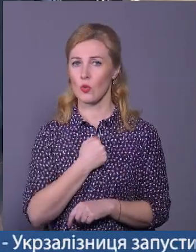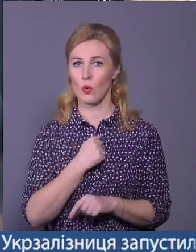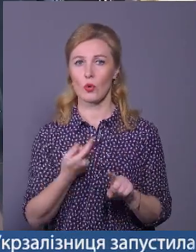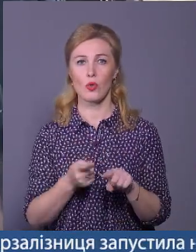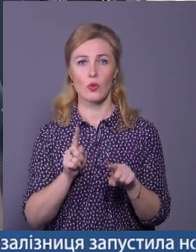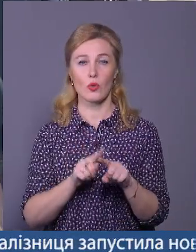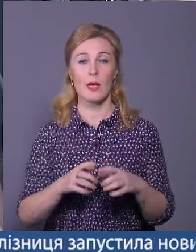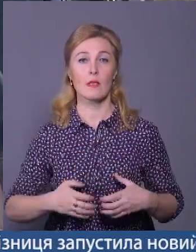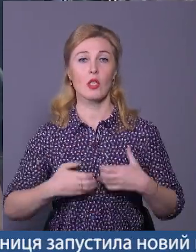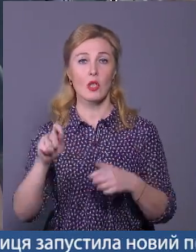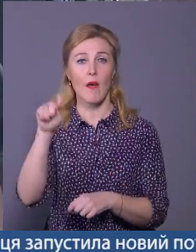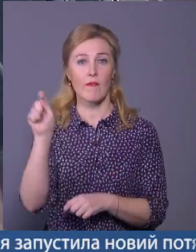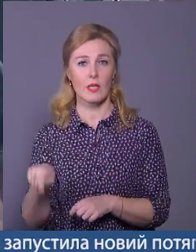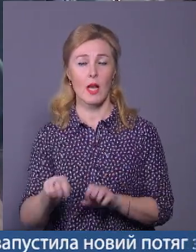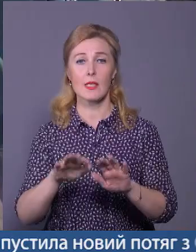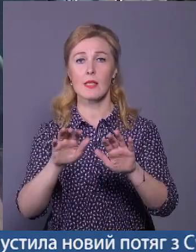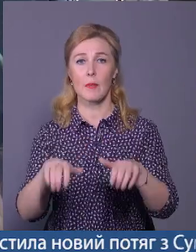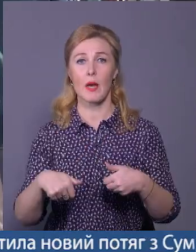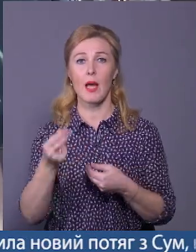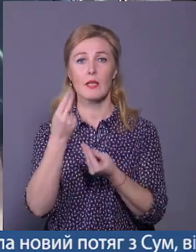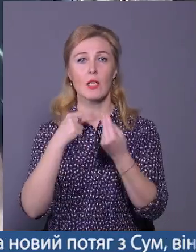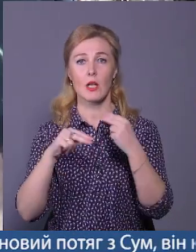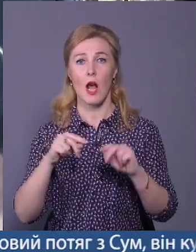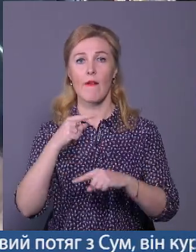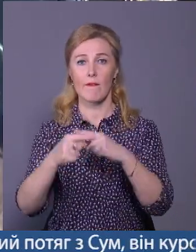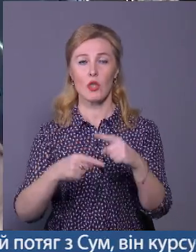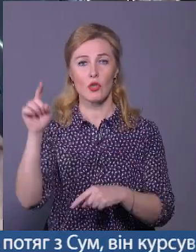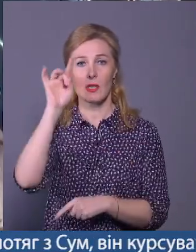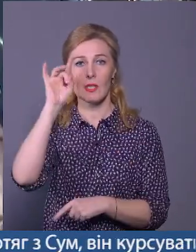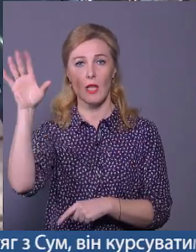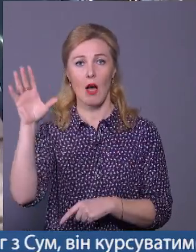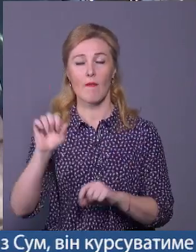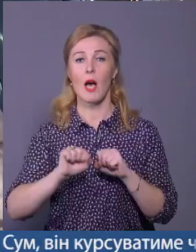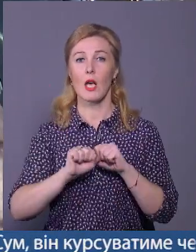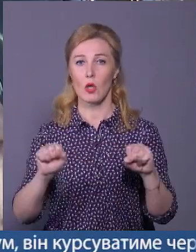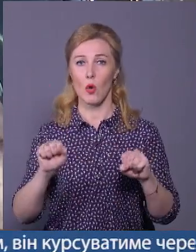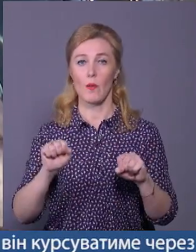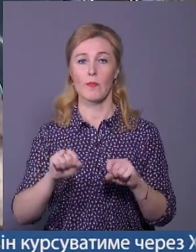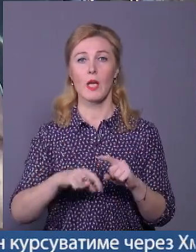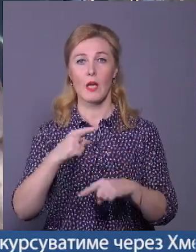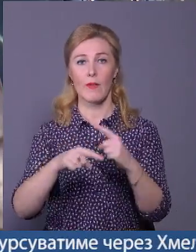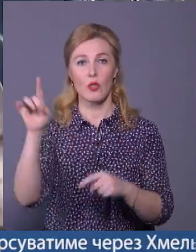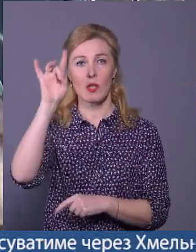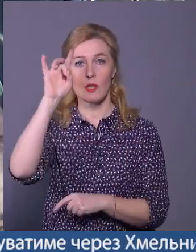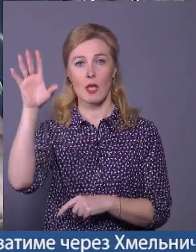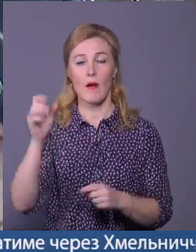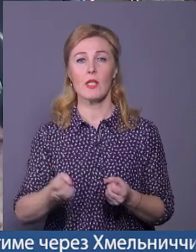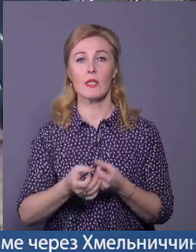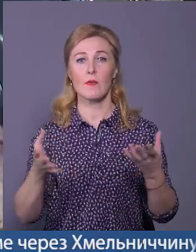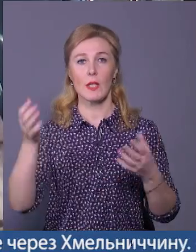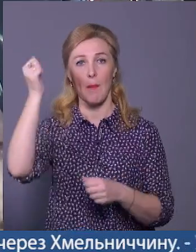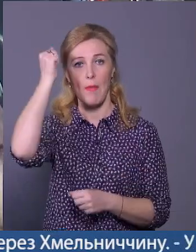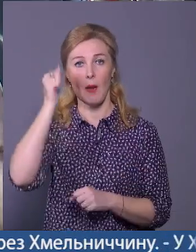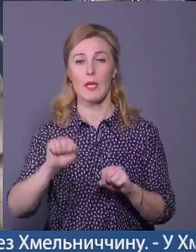страшезна війна забирає найкращих. Вічна слава героям і вічна слава і світла пам'ять